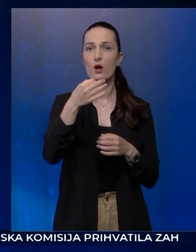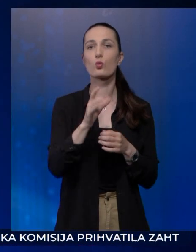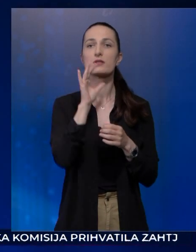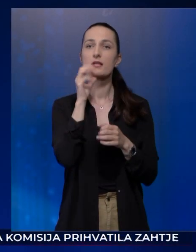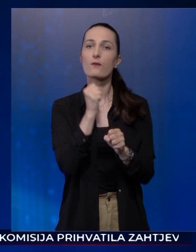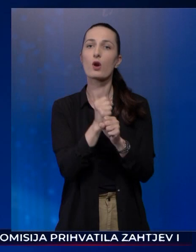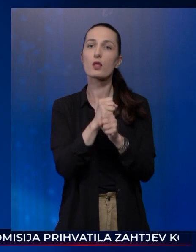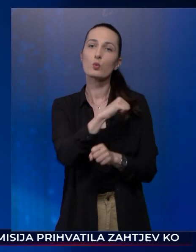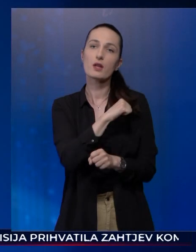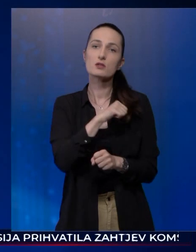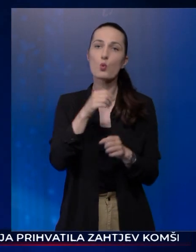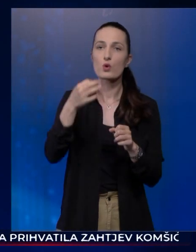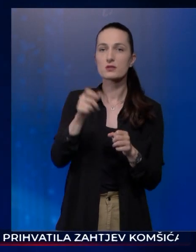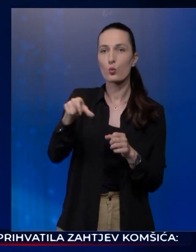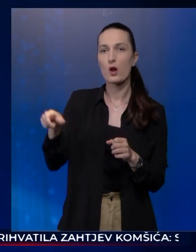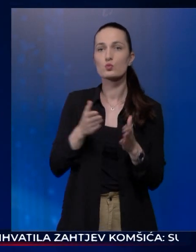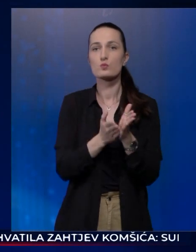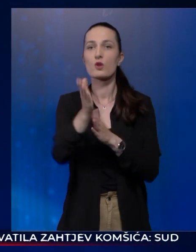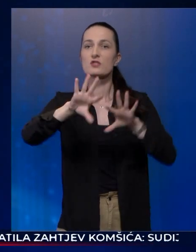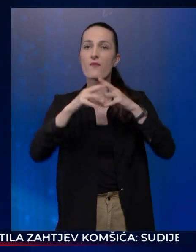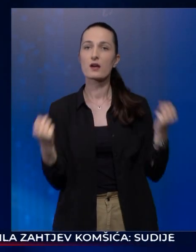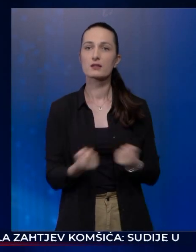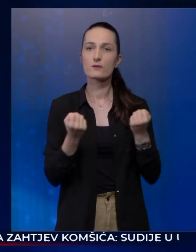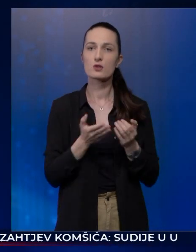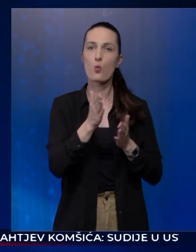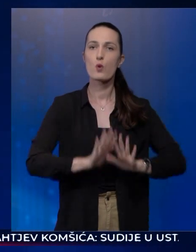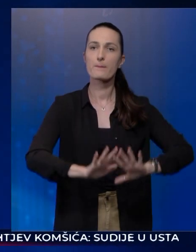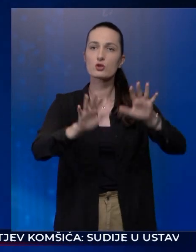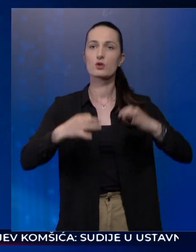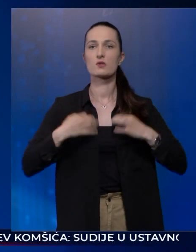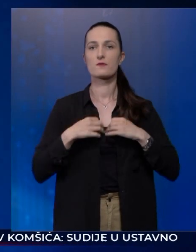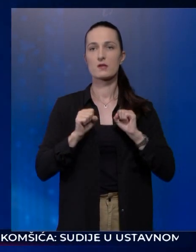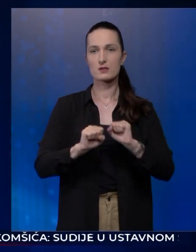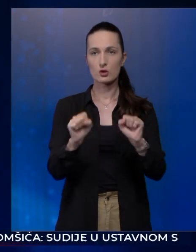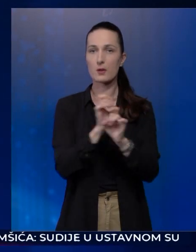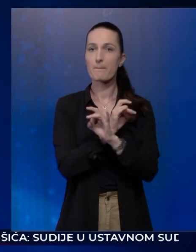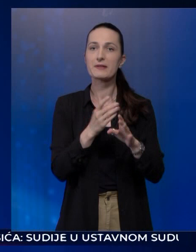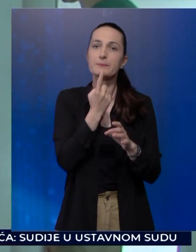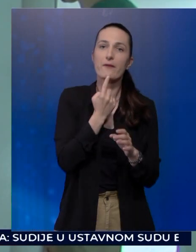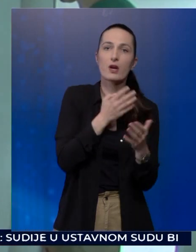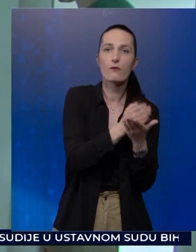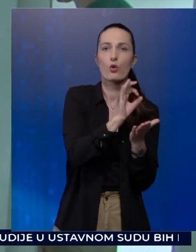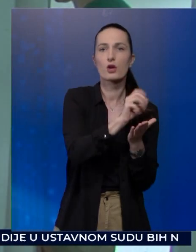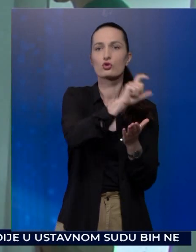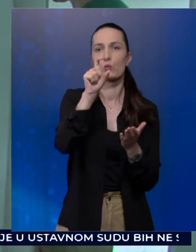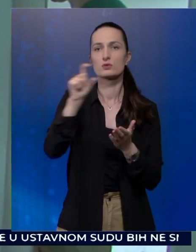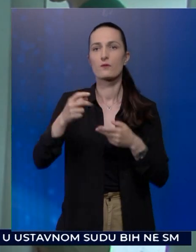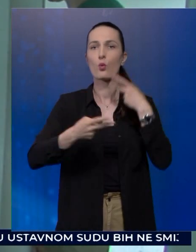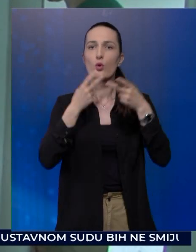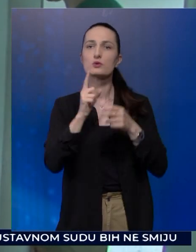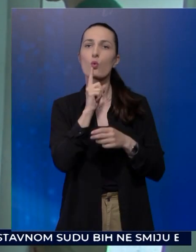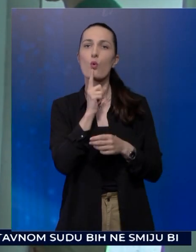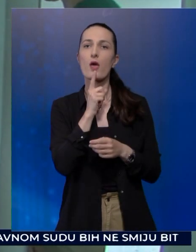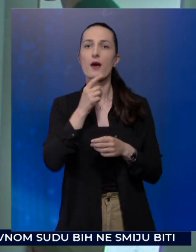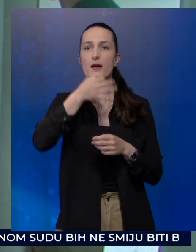1250 km uzimajući u obzir i najsofisticiranije testove koji se rijetko rade. Prema struci cijena